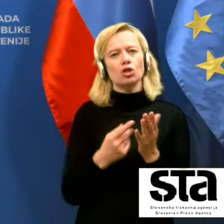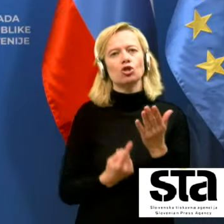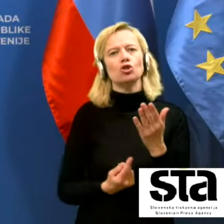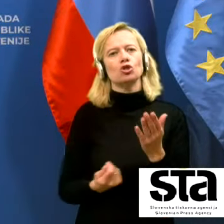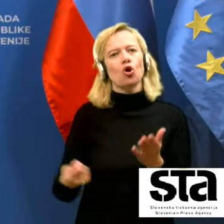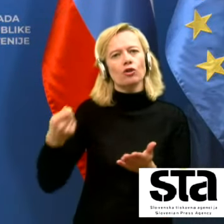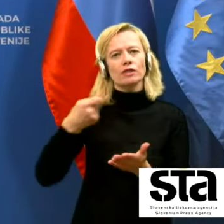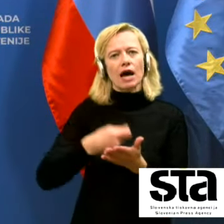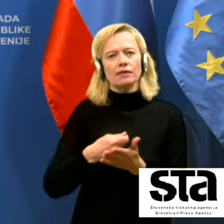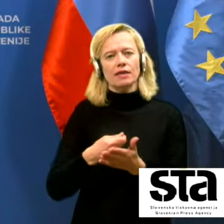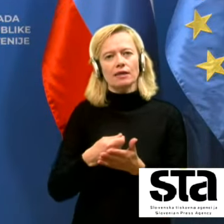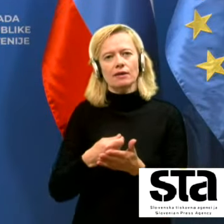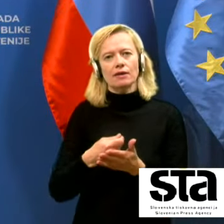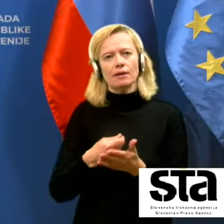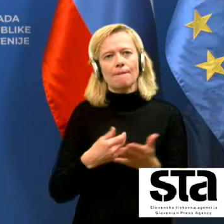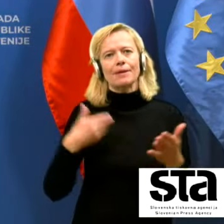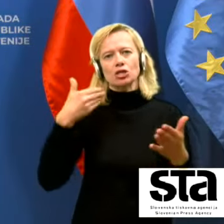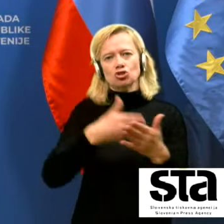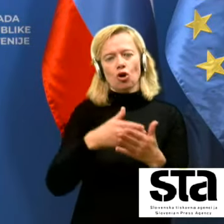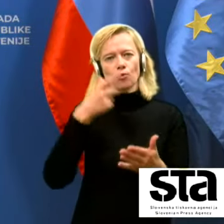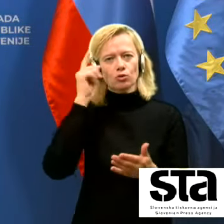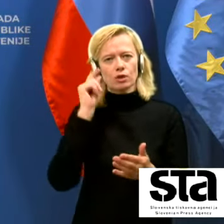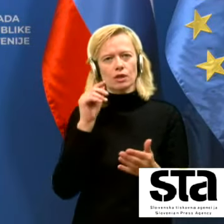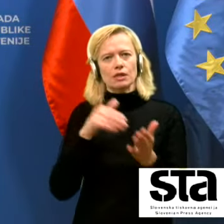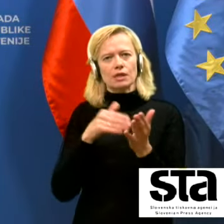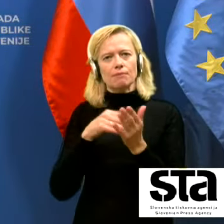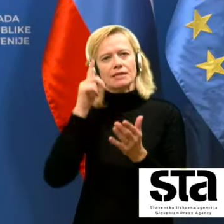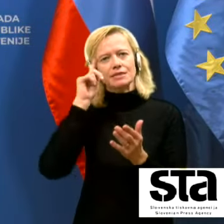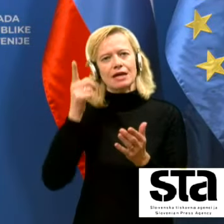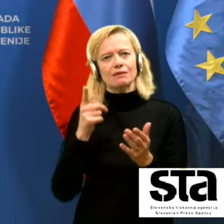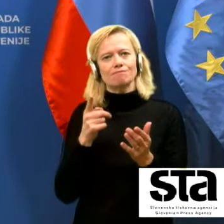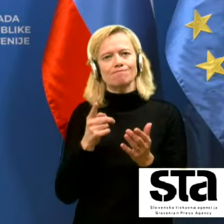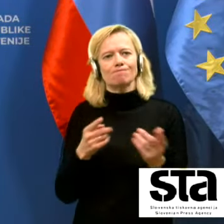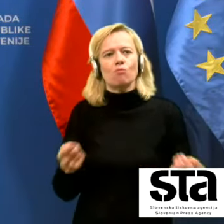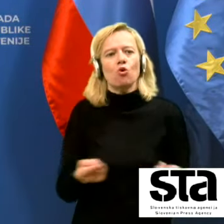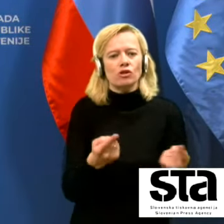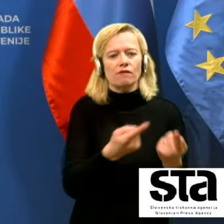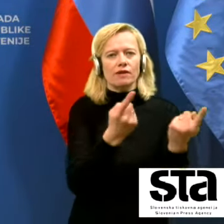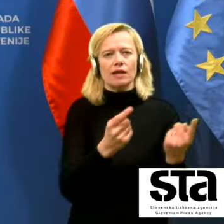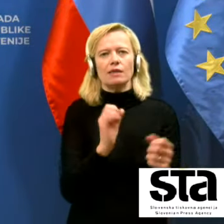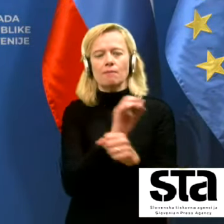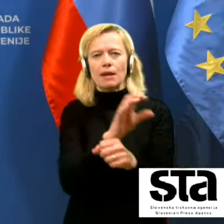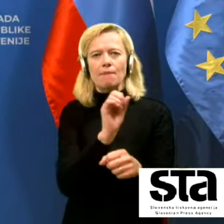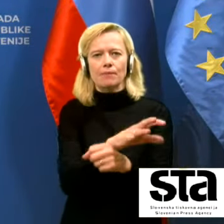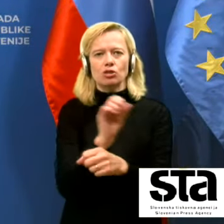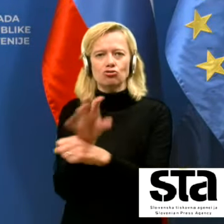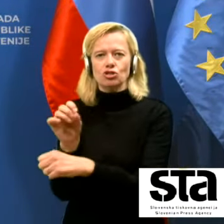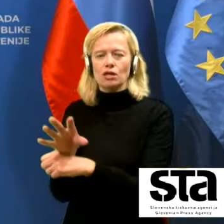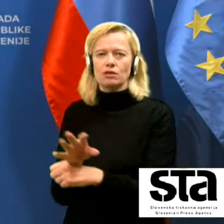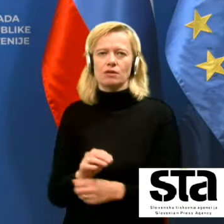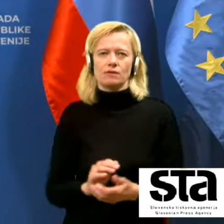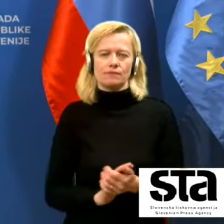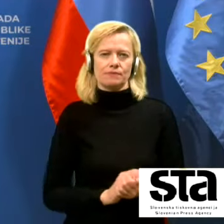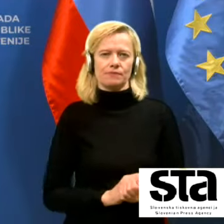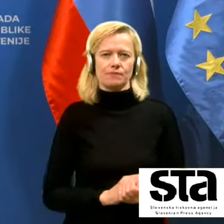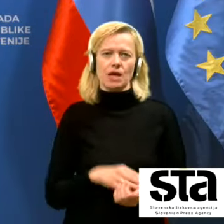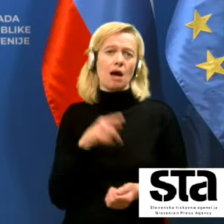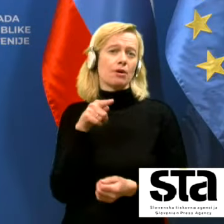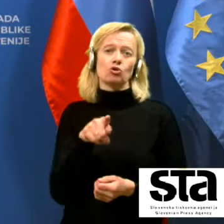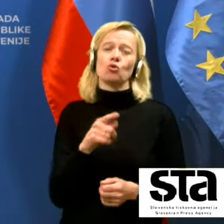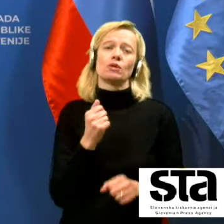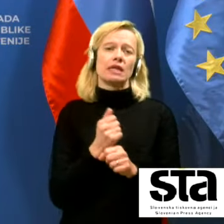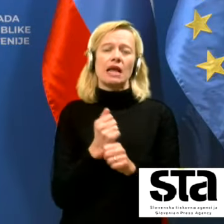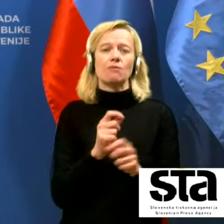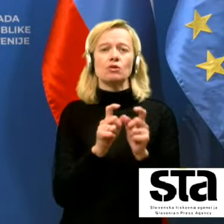ljudi seveda znati, motivirati in prepričati, da v bistvu to delamo zaradi samih sebe, to ne delamo zaradi